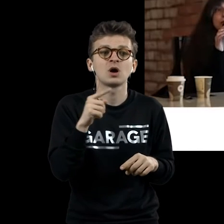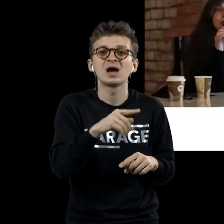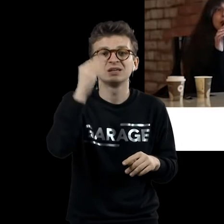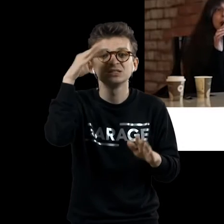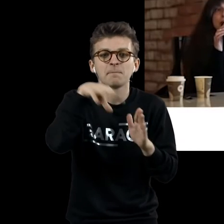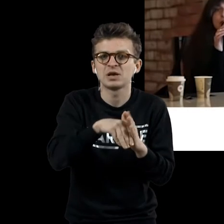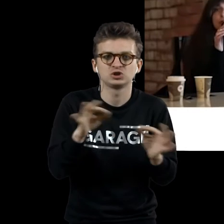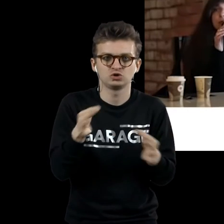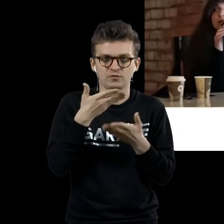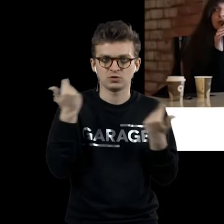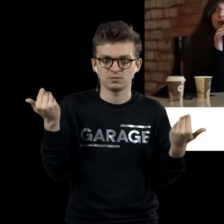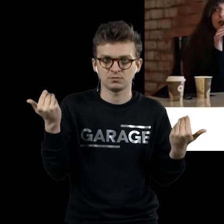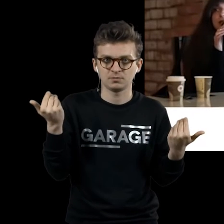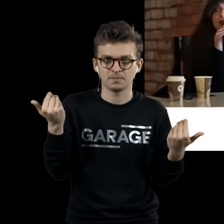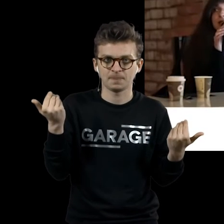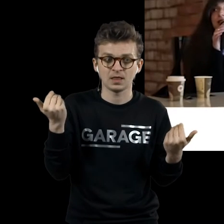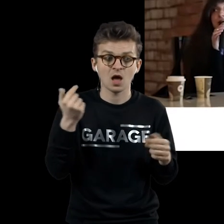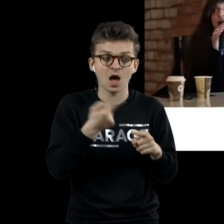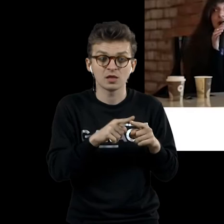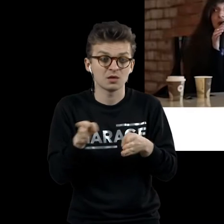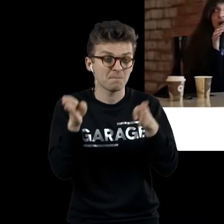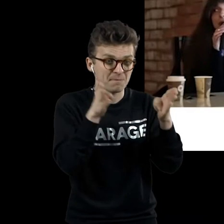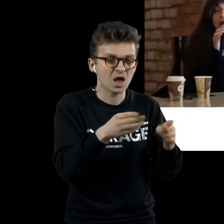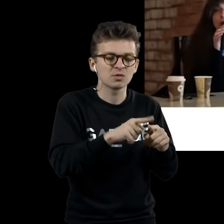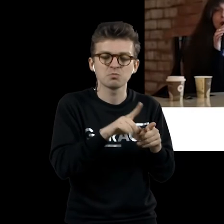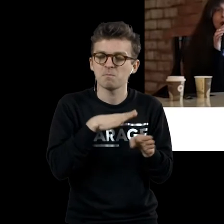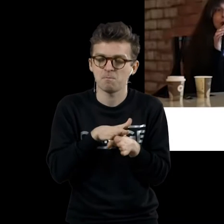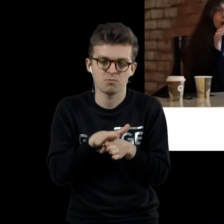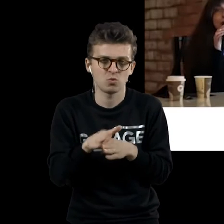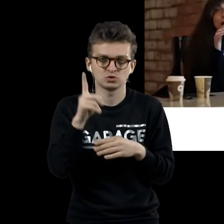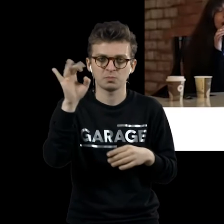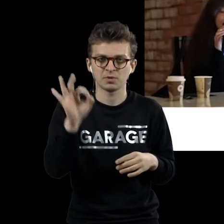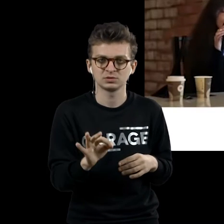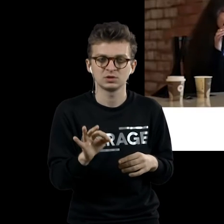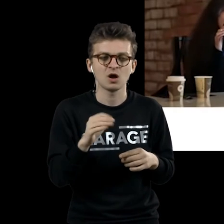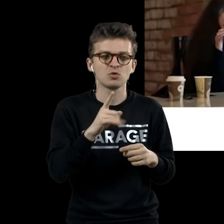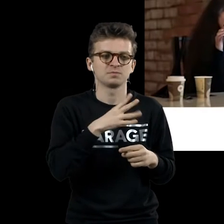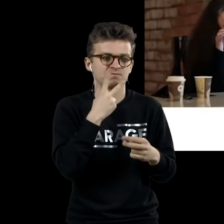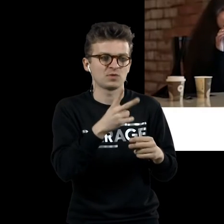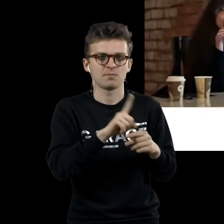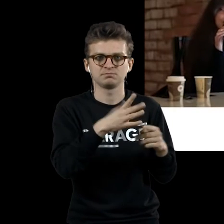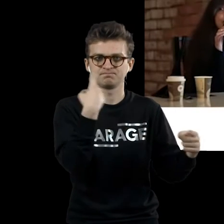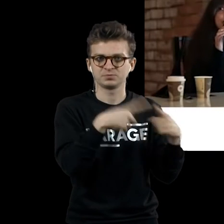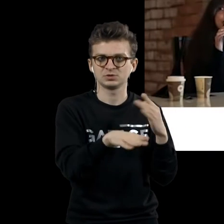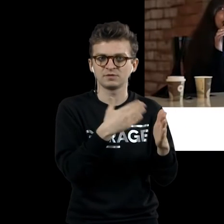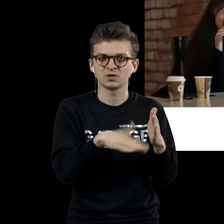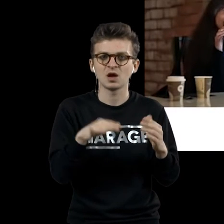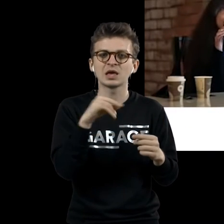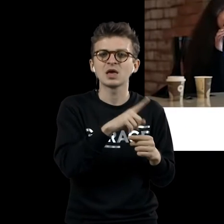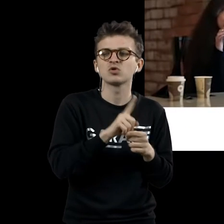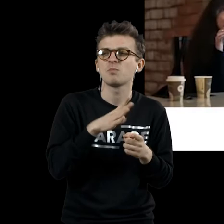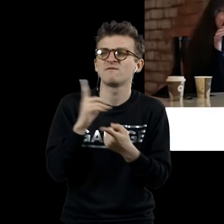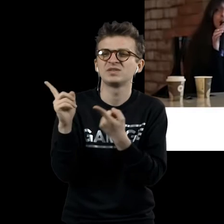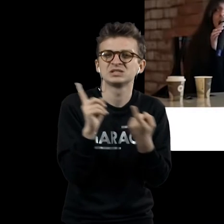символизирует. Предмет должен быть предельно нейтральный, предмет должен быть никакой, предмет взывает к эстетической